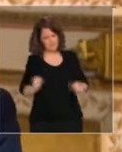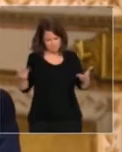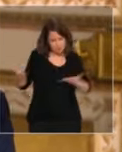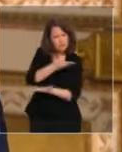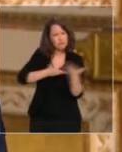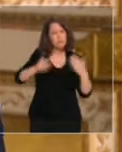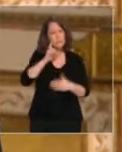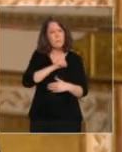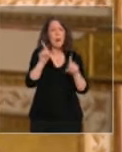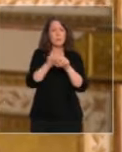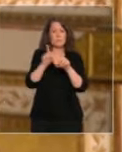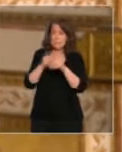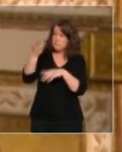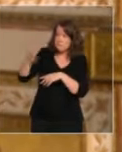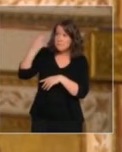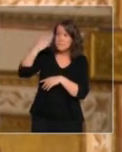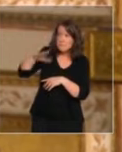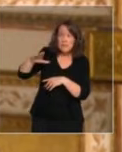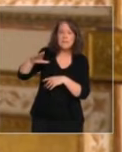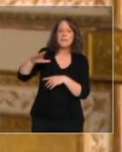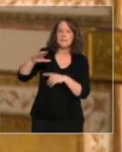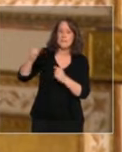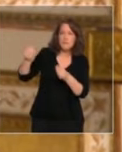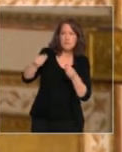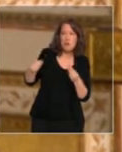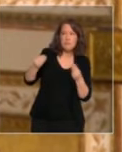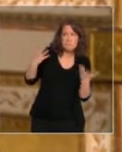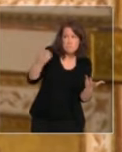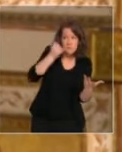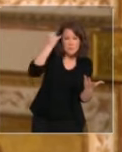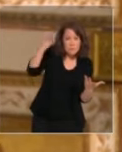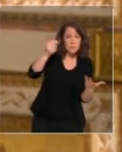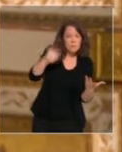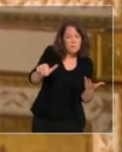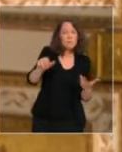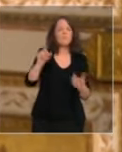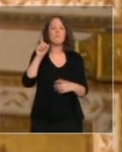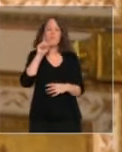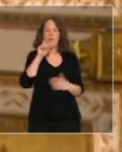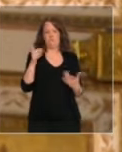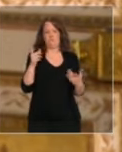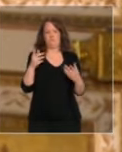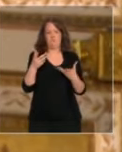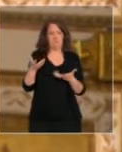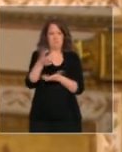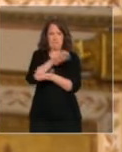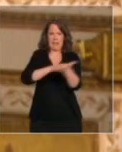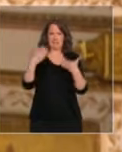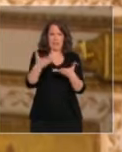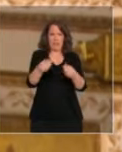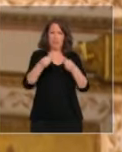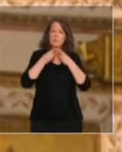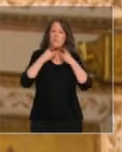puissent nous éclairer. Car cette épidémie ne saurait affaiblir notre démocratie ni mordre sur quelques